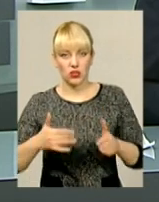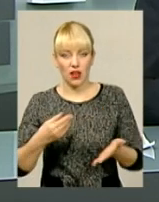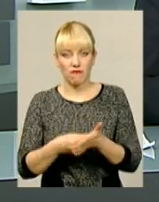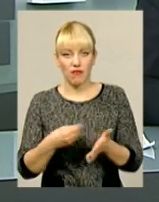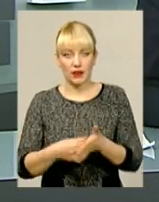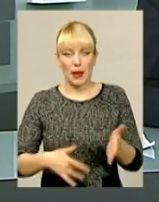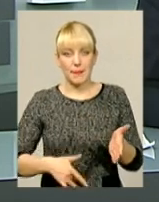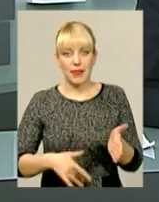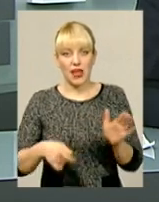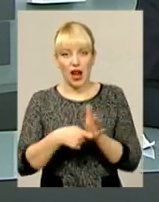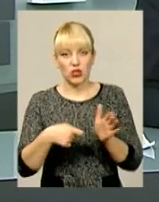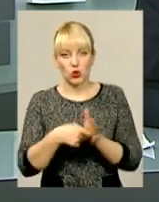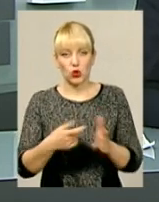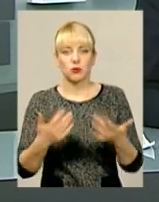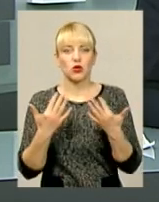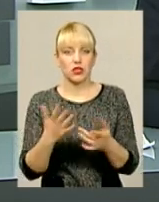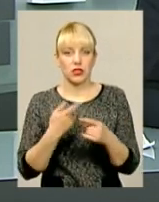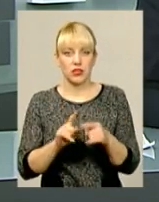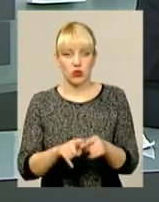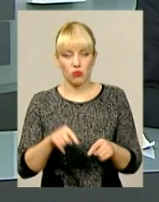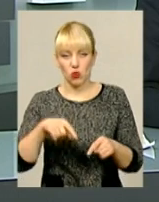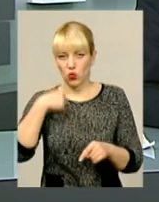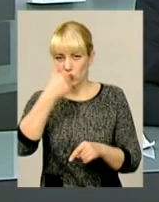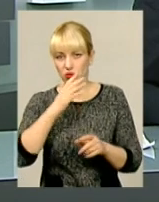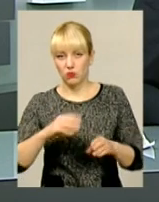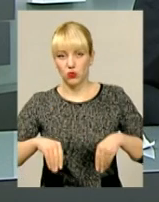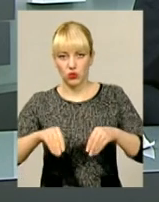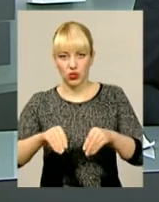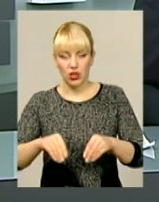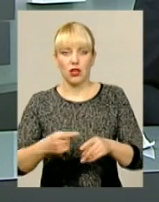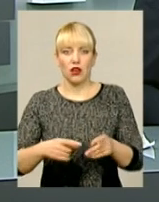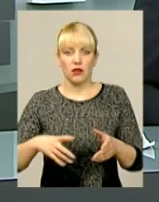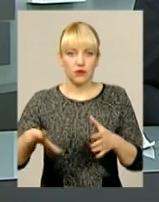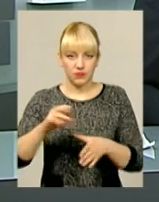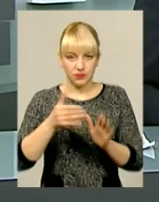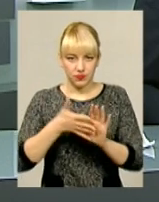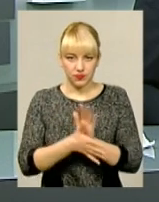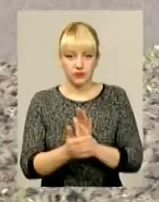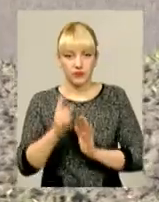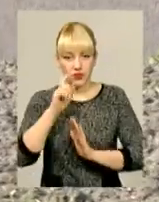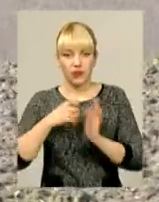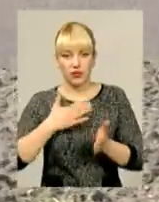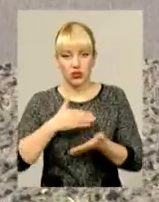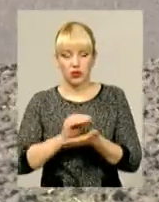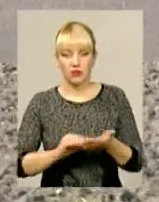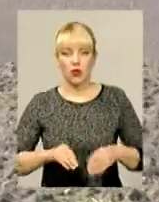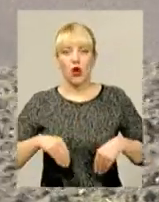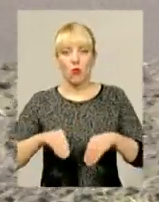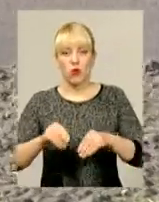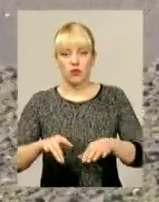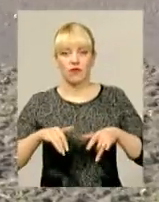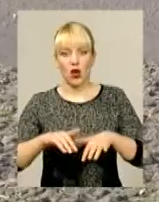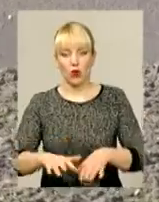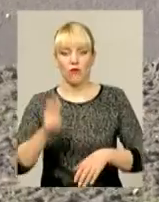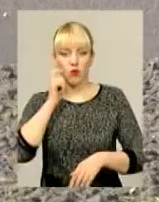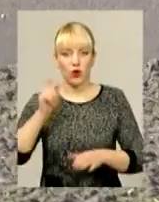Тож, ускільки обійдеться аграріям посівна компанія цього року, цікавилась наша кореспондентка. Посівна компанія